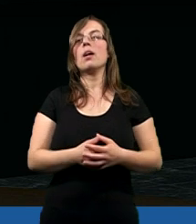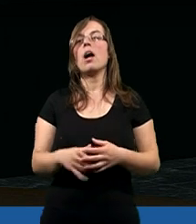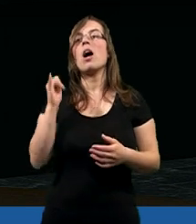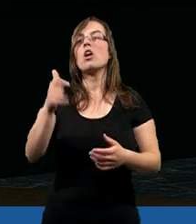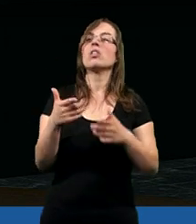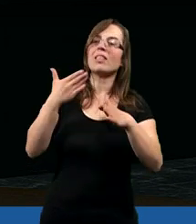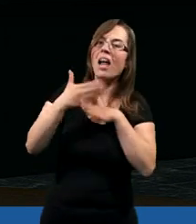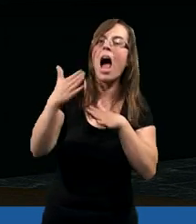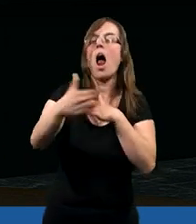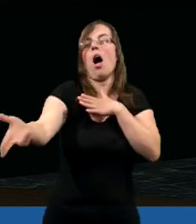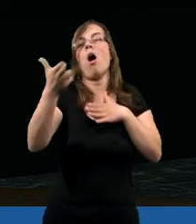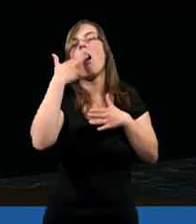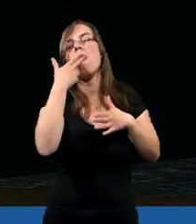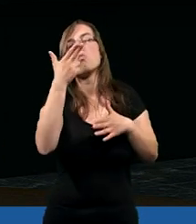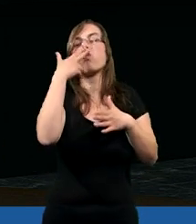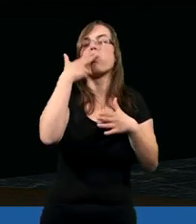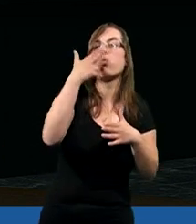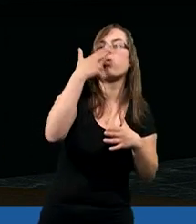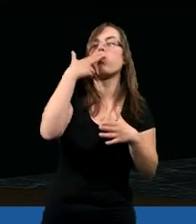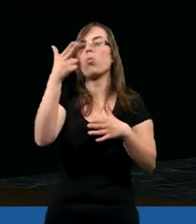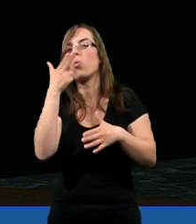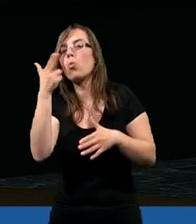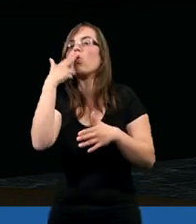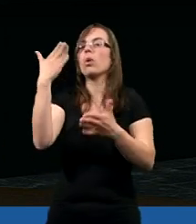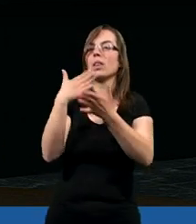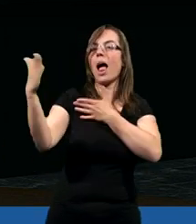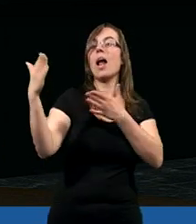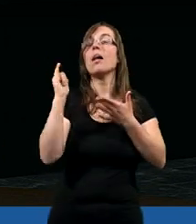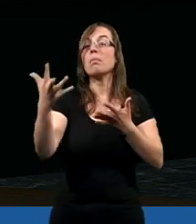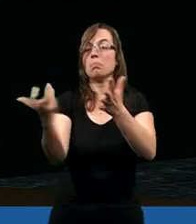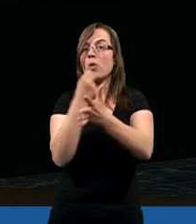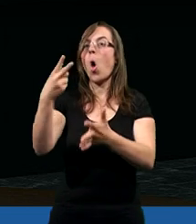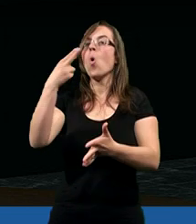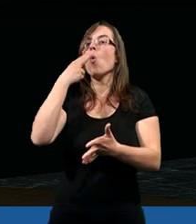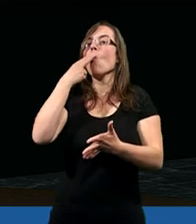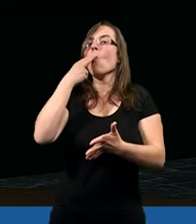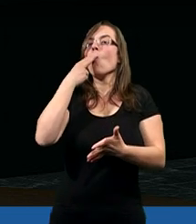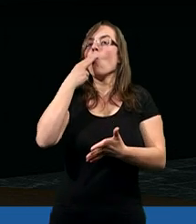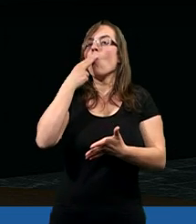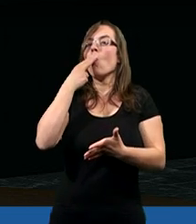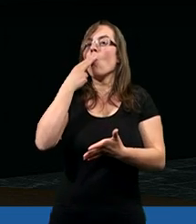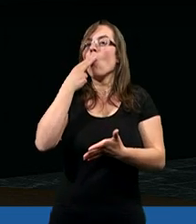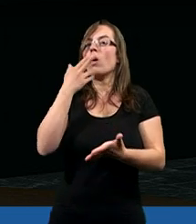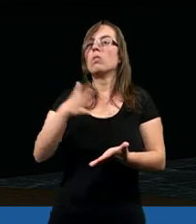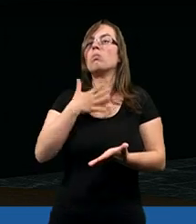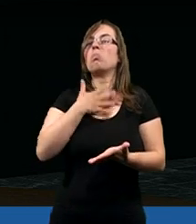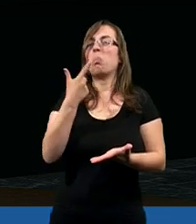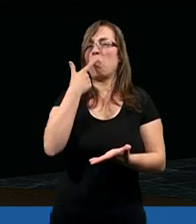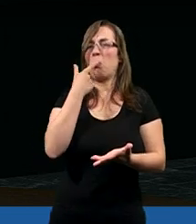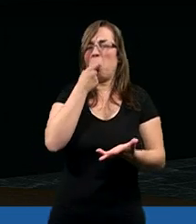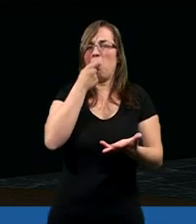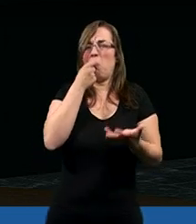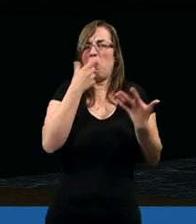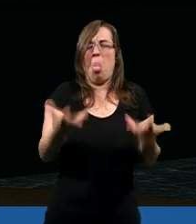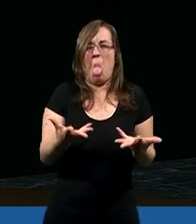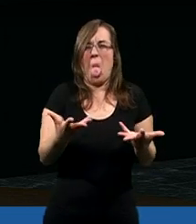Ale ciąg miała dalej do palenia. Wzięła papierosa, zapaliła. Nie smakował jej.